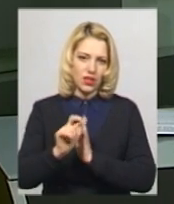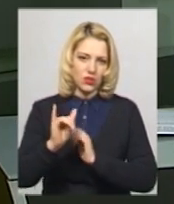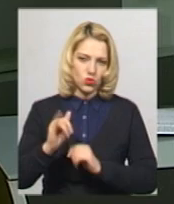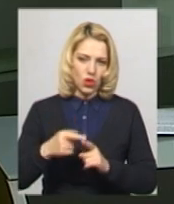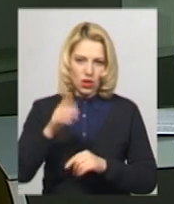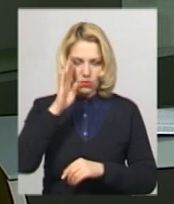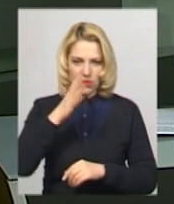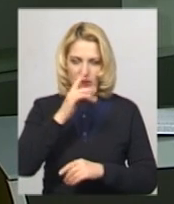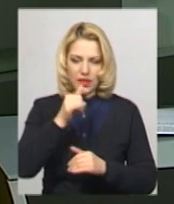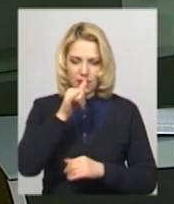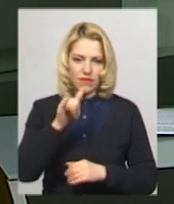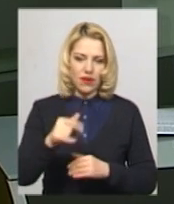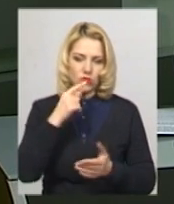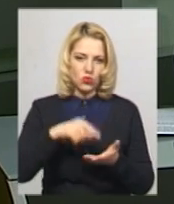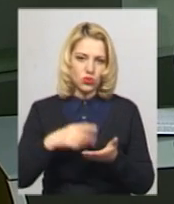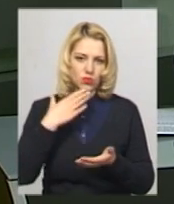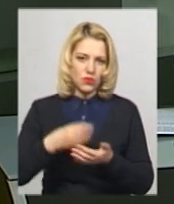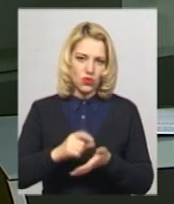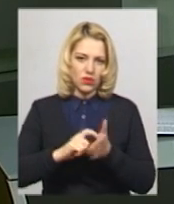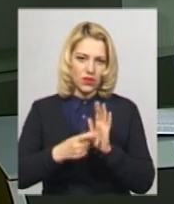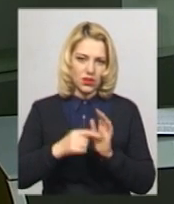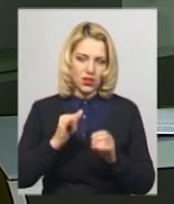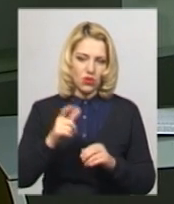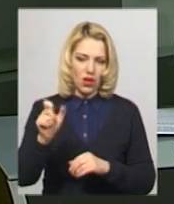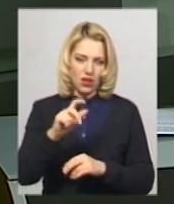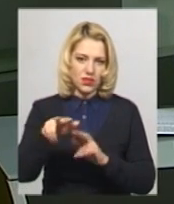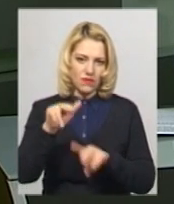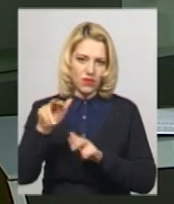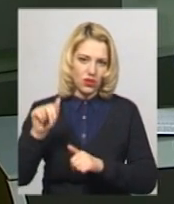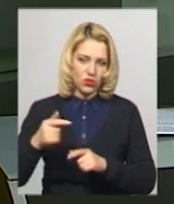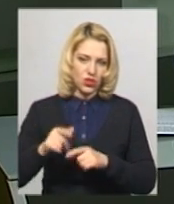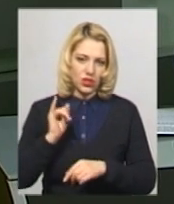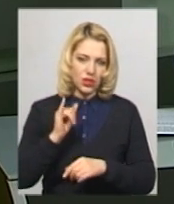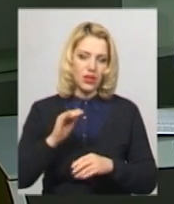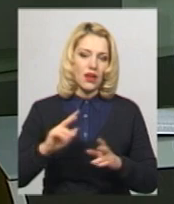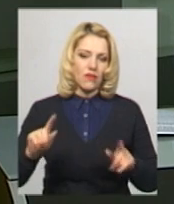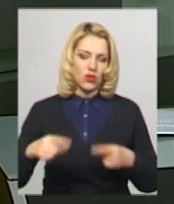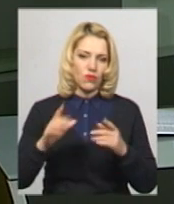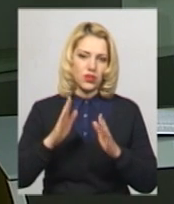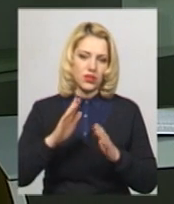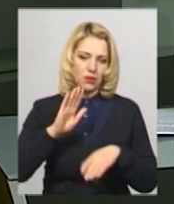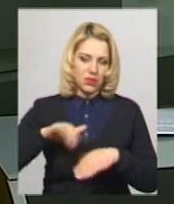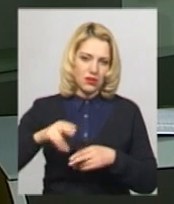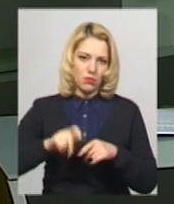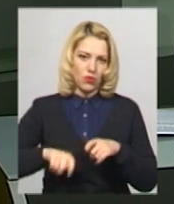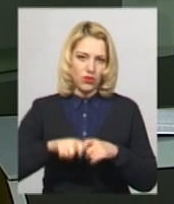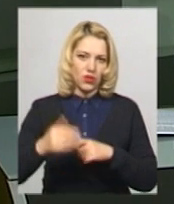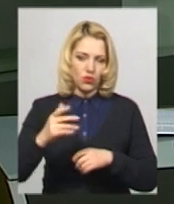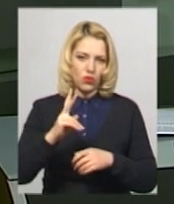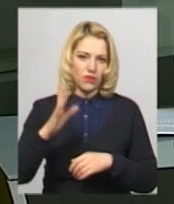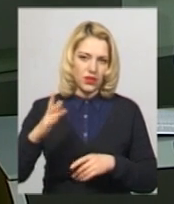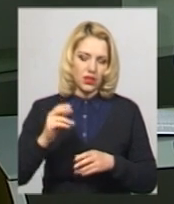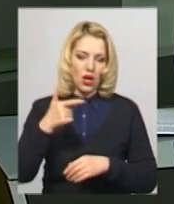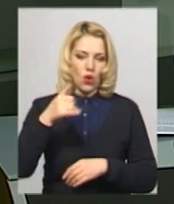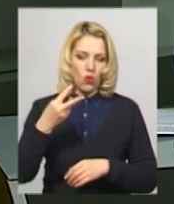з жителів не надавав доступу до свого помешкання. Газопостачання відключили і відновили тільки після перевірки його квартири. Як повідомив Сергій